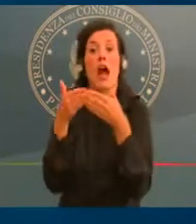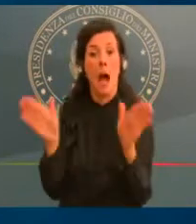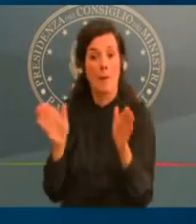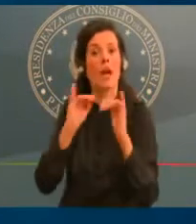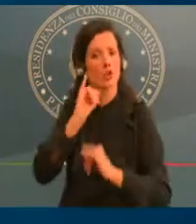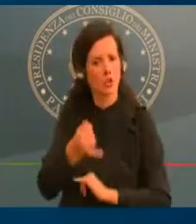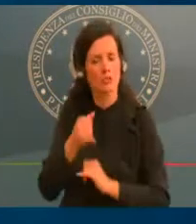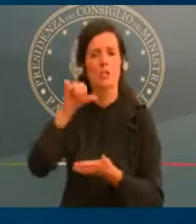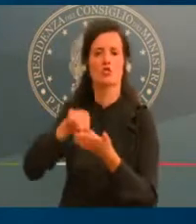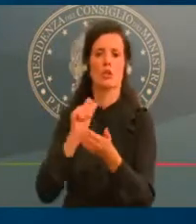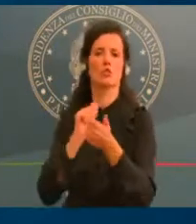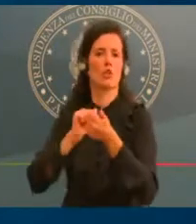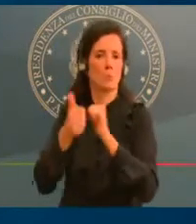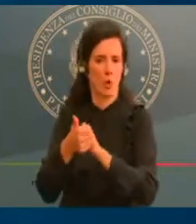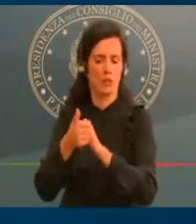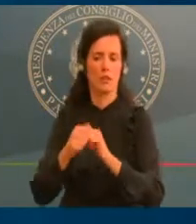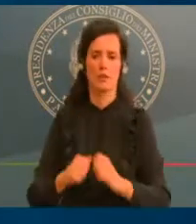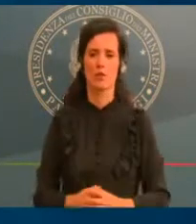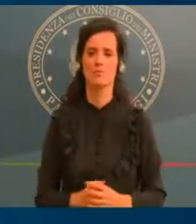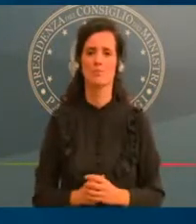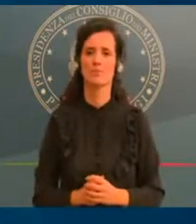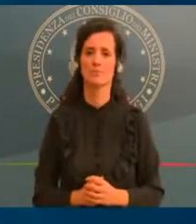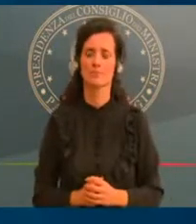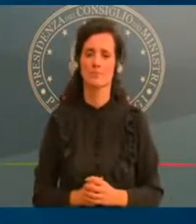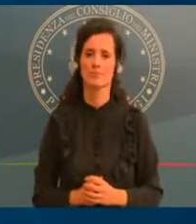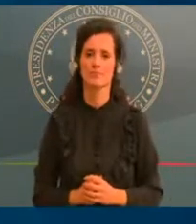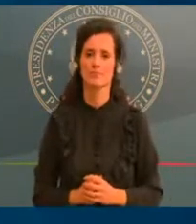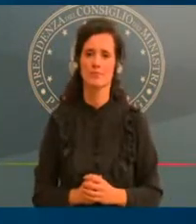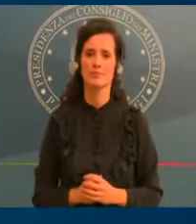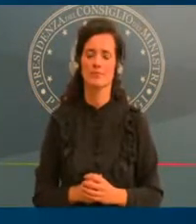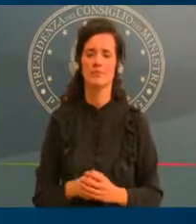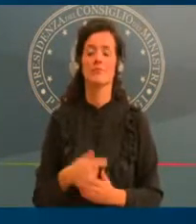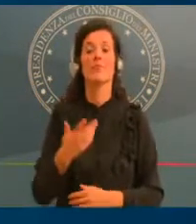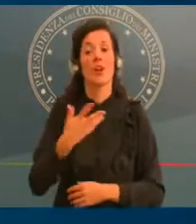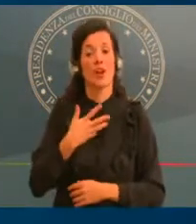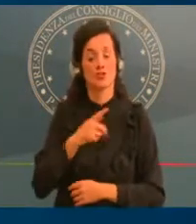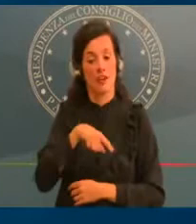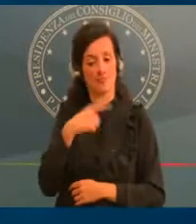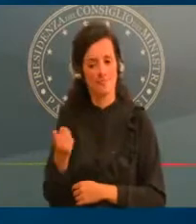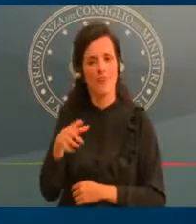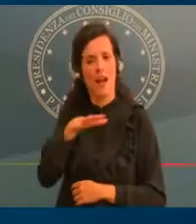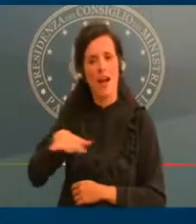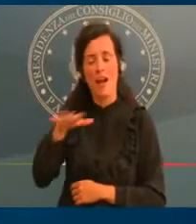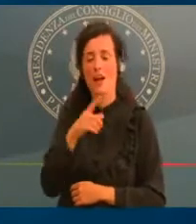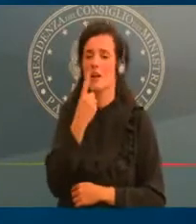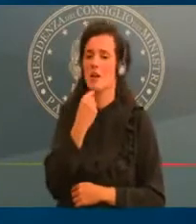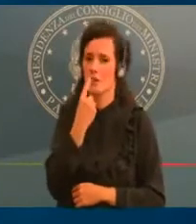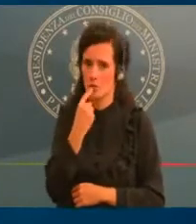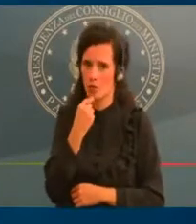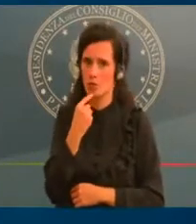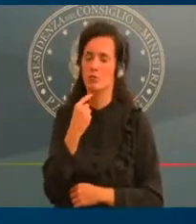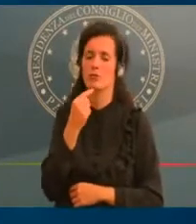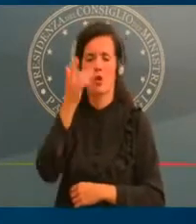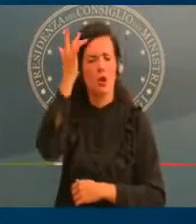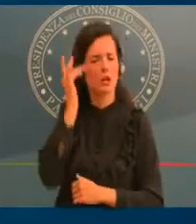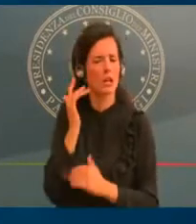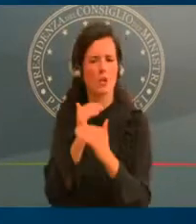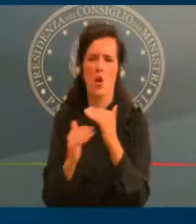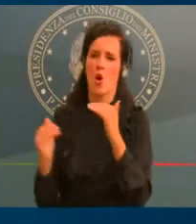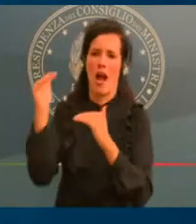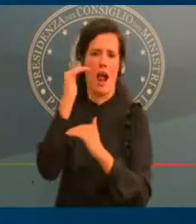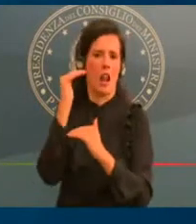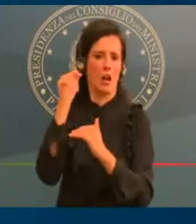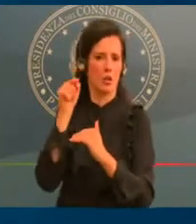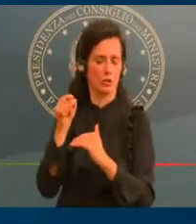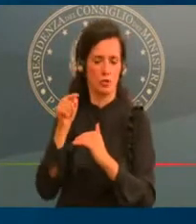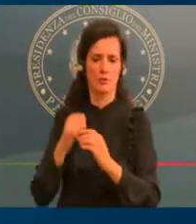criticità alta. Sulla base e l'ultimo monitoraggio dell'ordinanza appena firmata dal Ministro Speranza vi rientrano